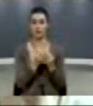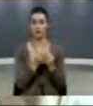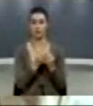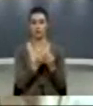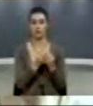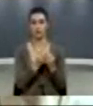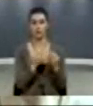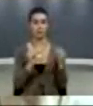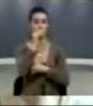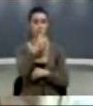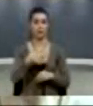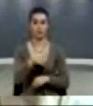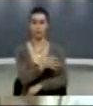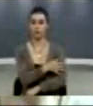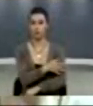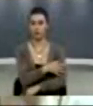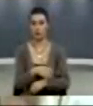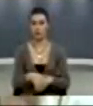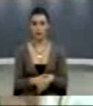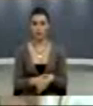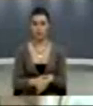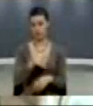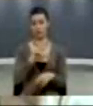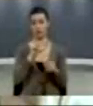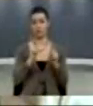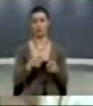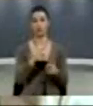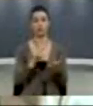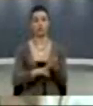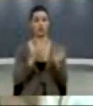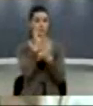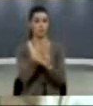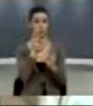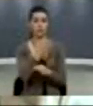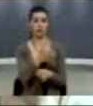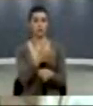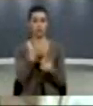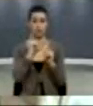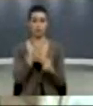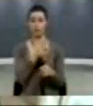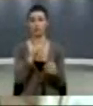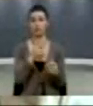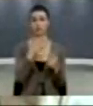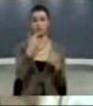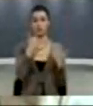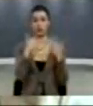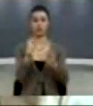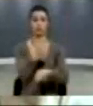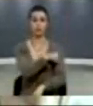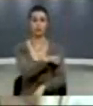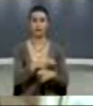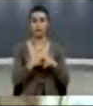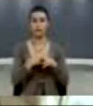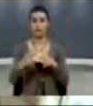mat lafdishme të ushtri svinëtarët Kosovës, o shume pa drejtë që është neglijhju për 16 plota